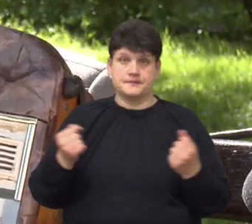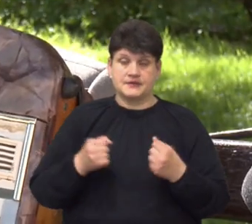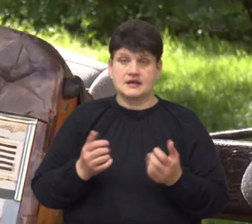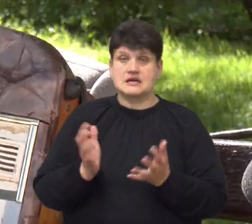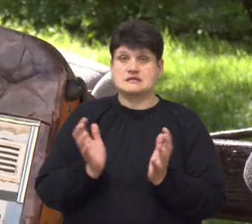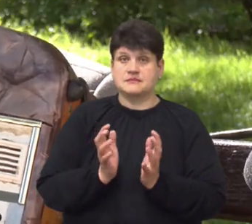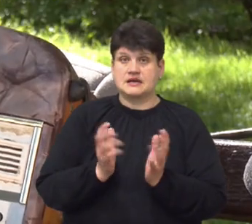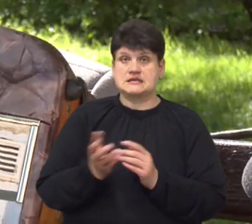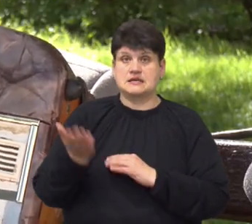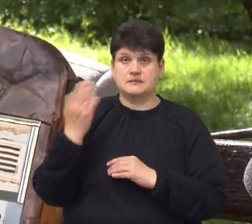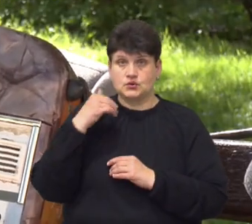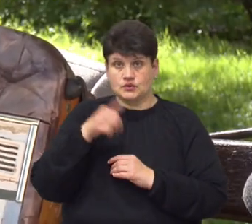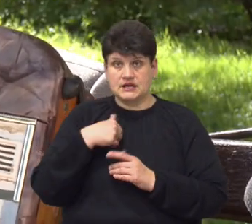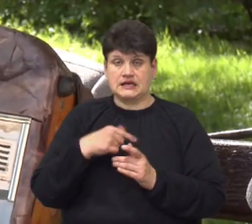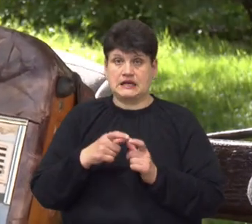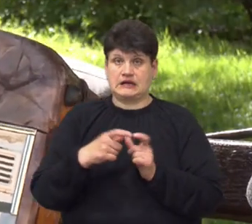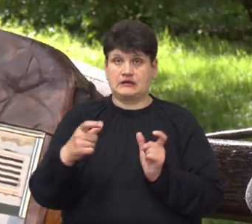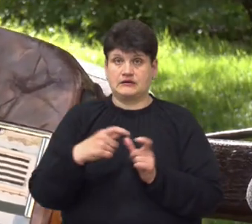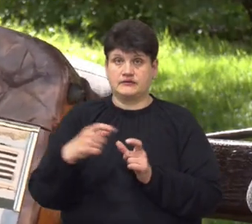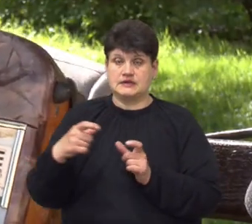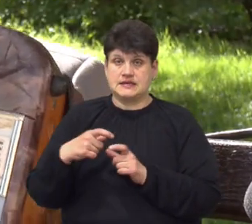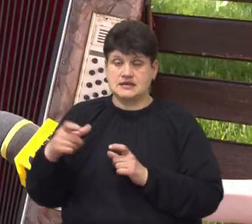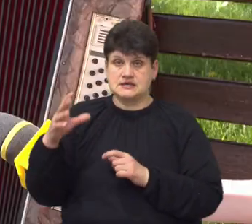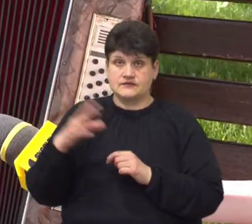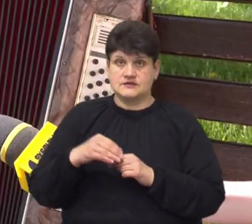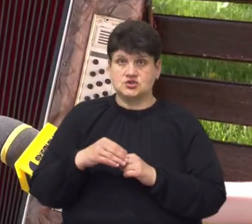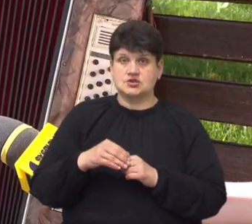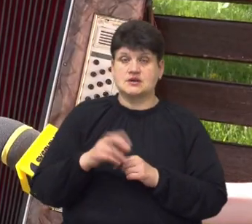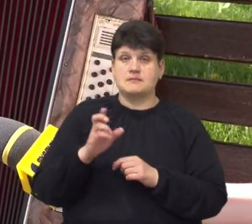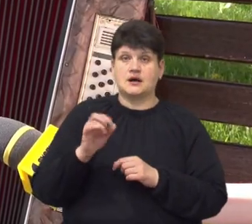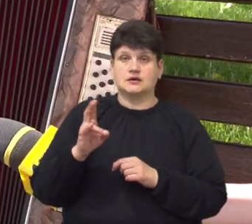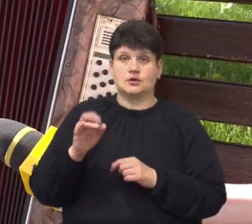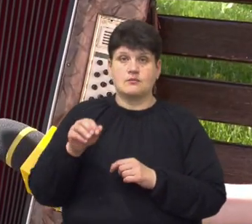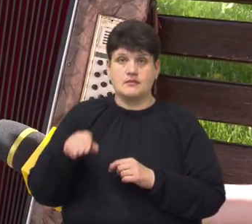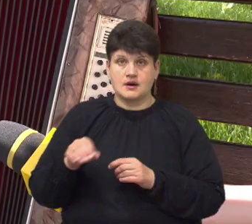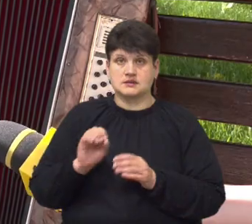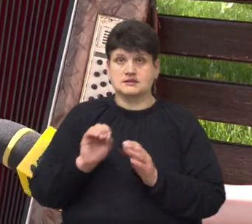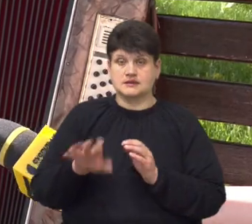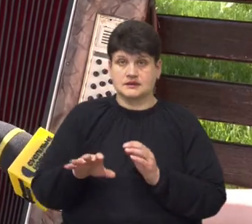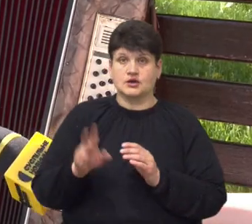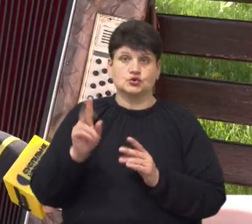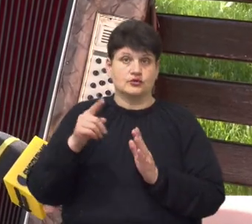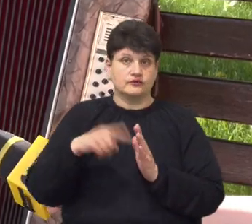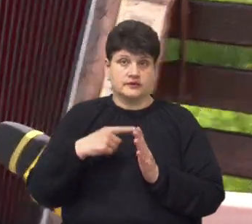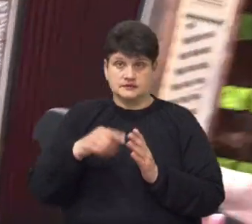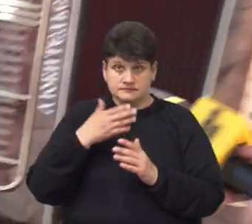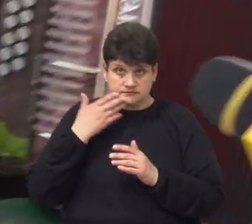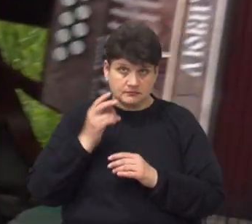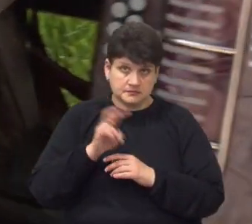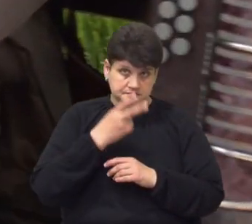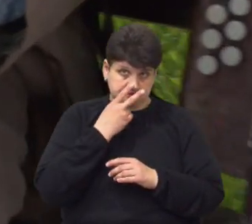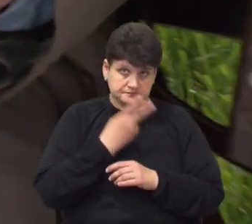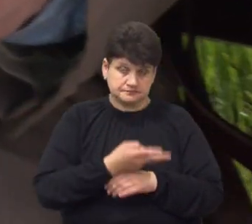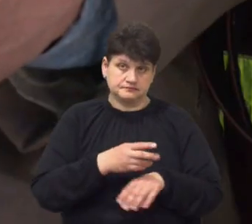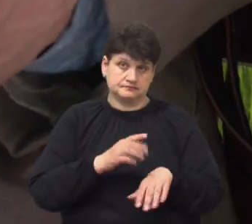рік всі квітанції, бо я здаю через банкомат. Може, хто не вірить, може підійти, переконатися, подивитися.